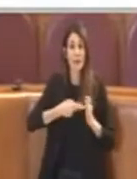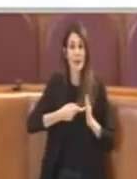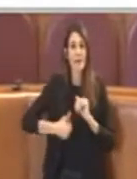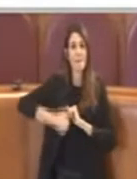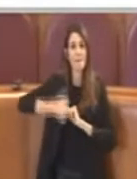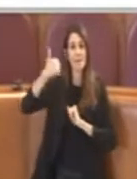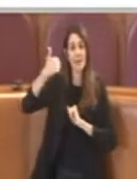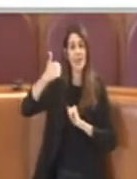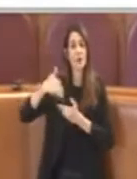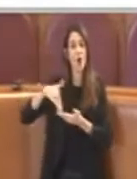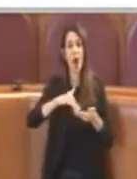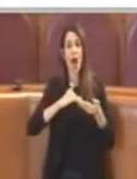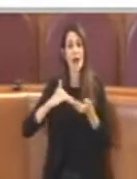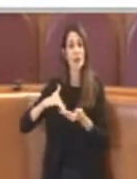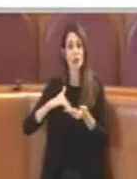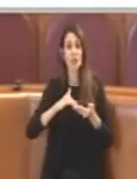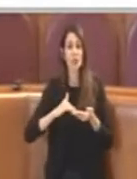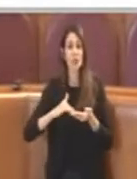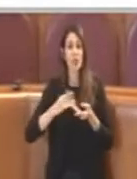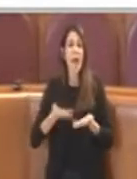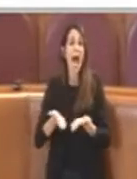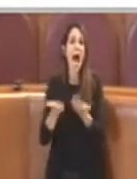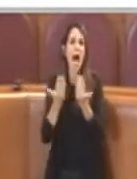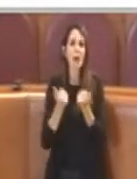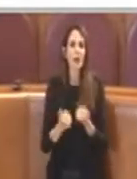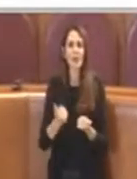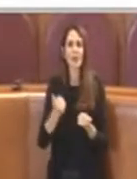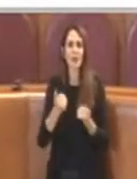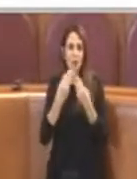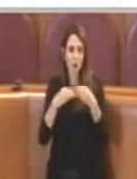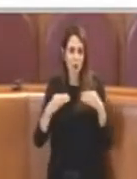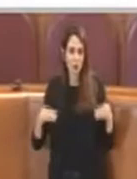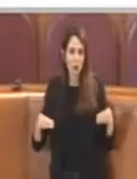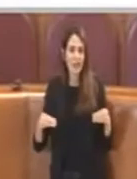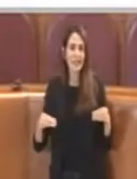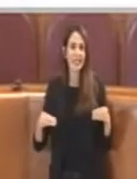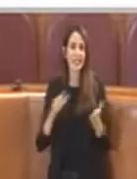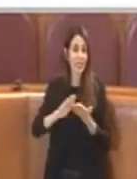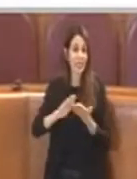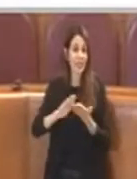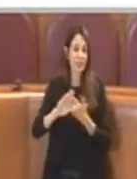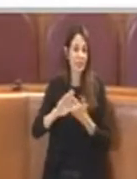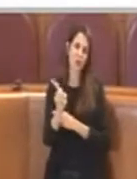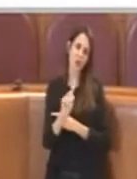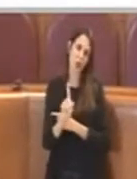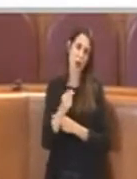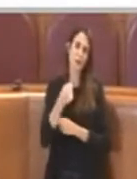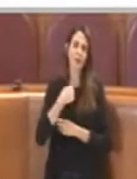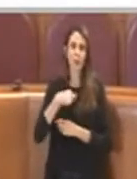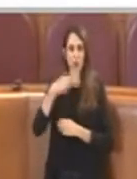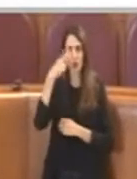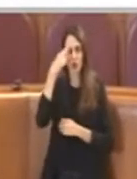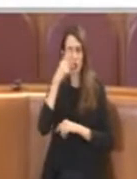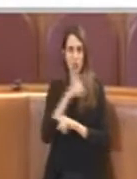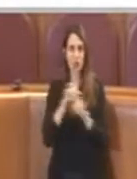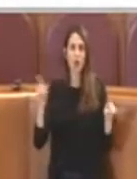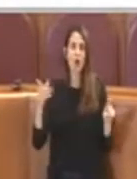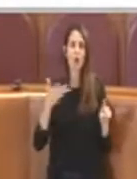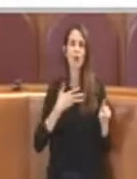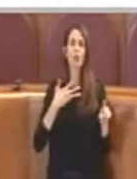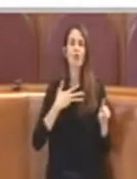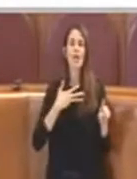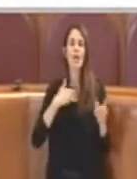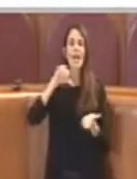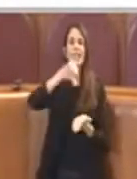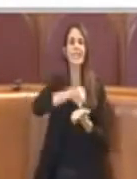associazioni sia l'acquisto di questo tipo di materiale, in ogni caso ricordo che ovviamente c'è il decentramento amministrativo, quindi